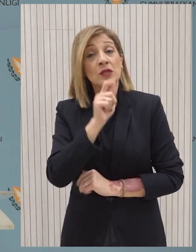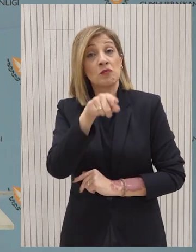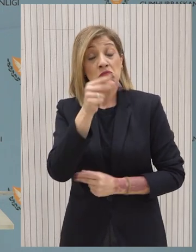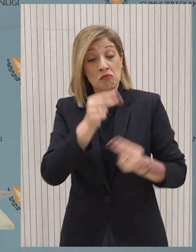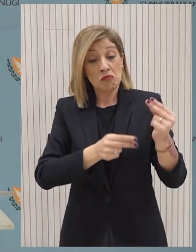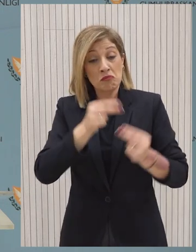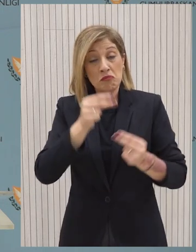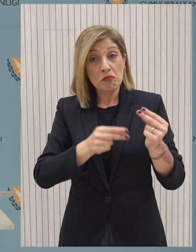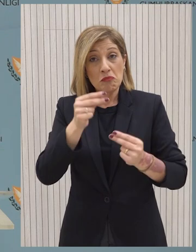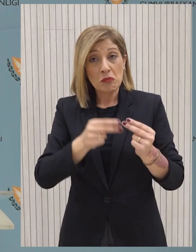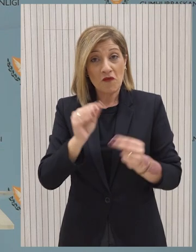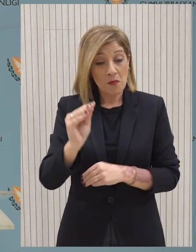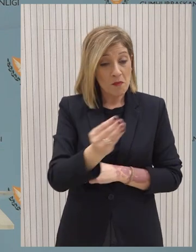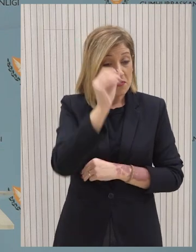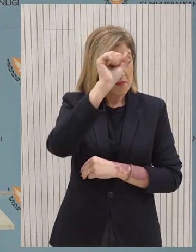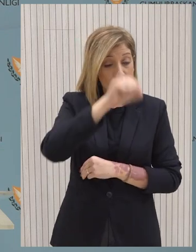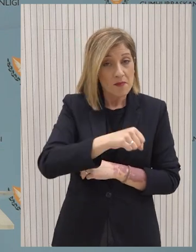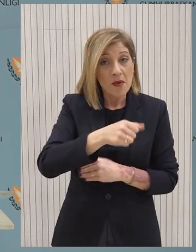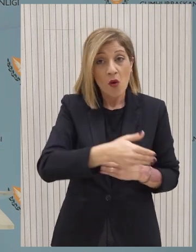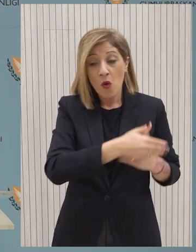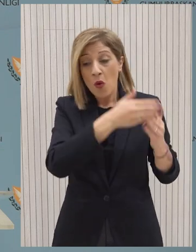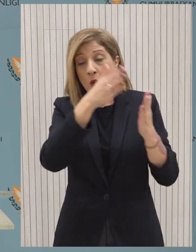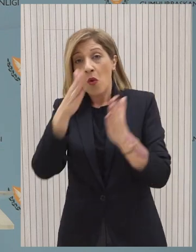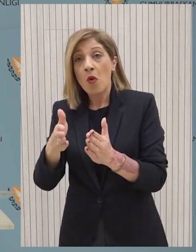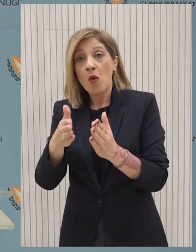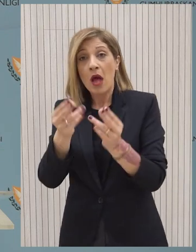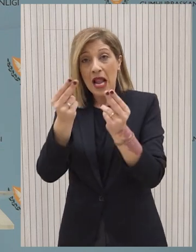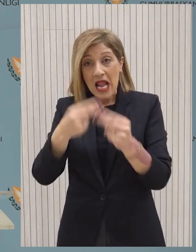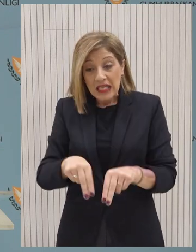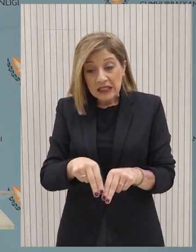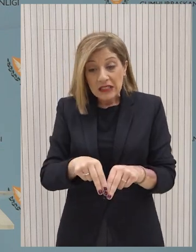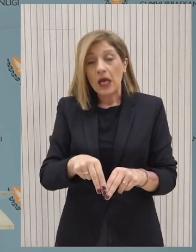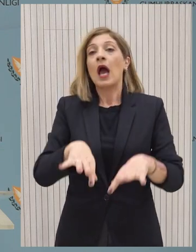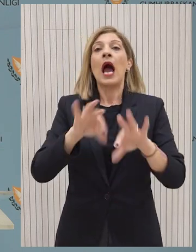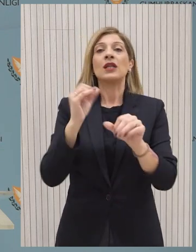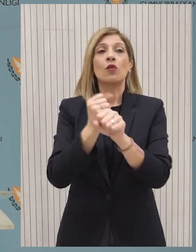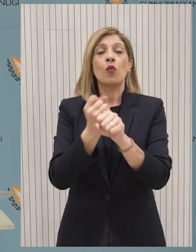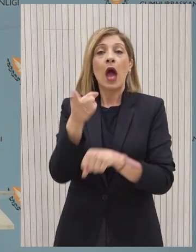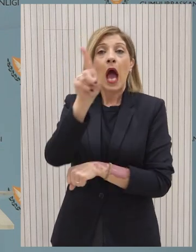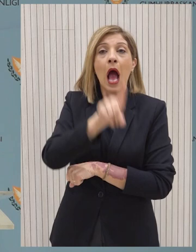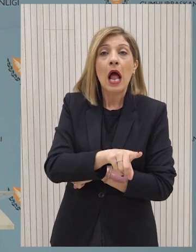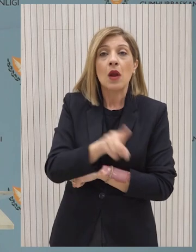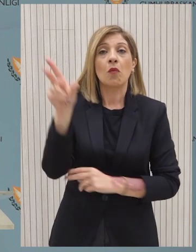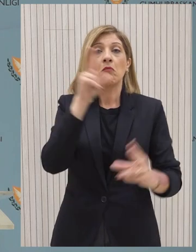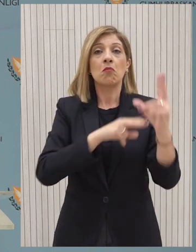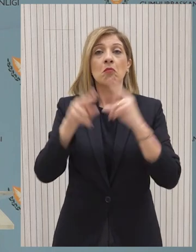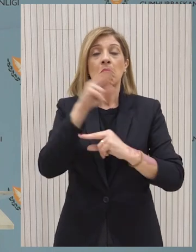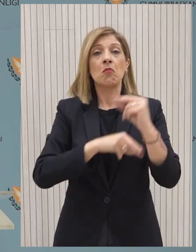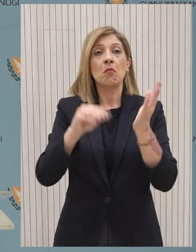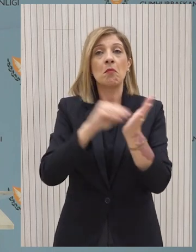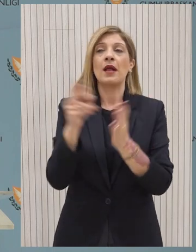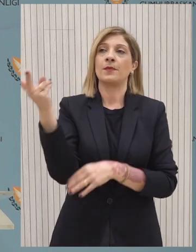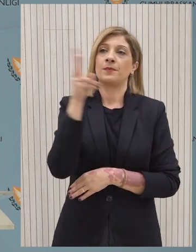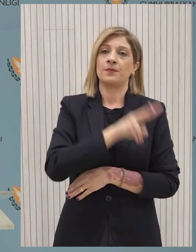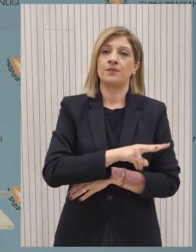και επομένως όντως ζητήσετε μια επαναδιαπραγμάτευση από το θέμα της κομμάτιας. Παναβάνονται αυτή τη στιγμή δεν συζητούμε οποιαδήποτε επαναδιαπραγμάτευση της συναντήληψης που έχει